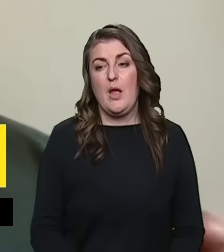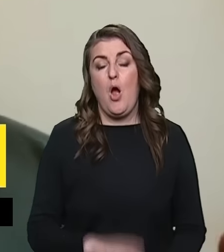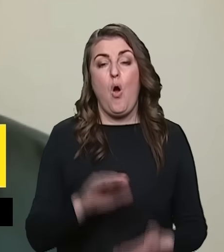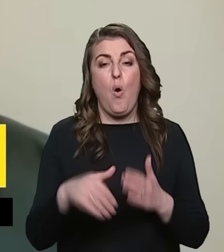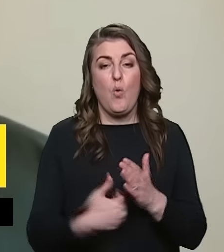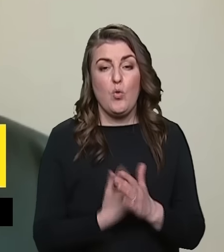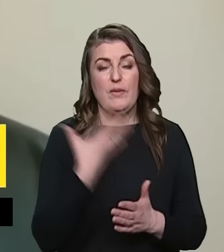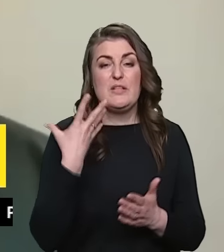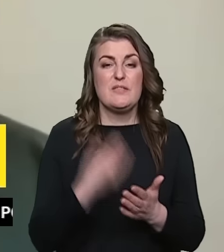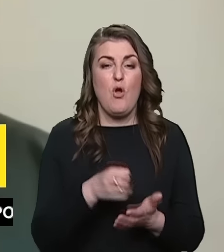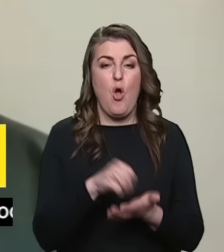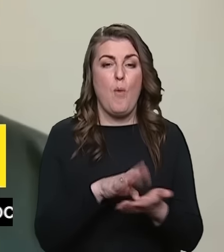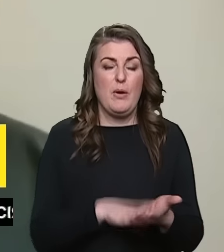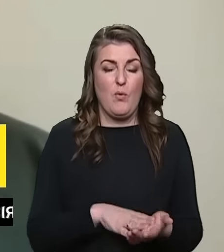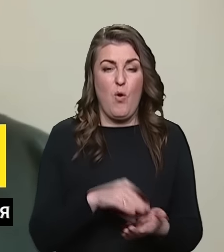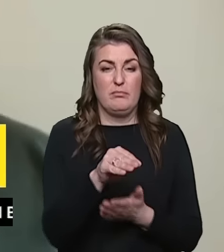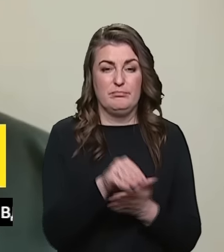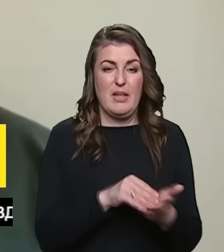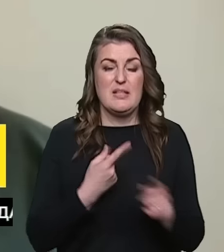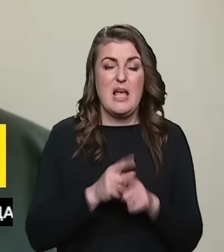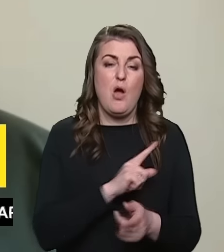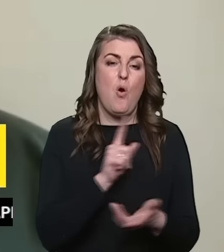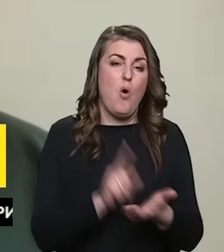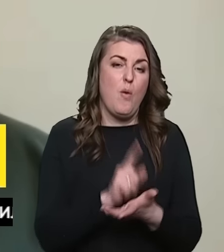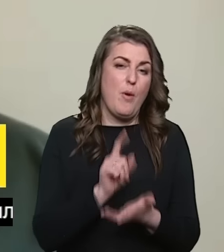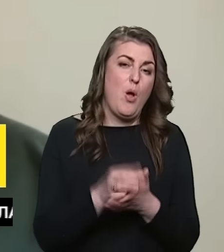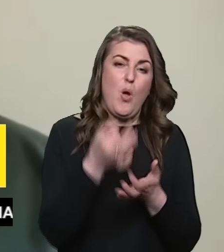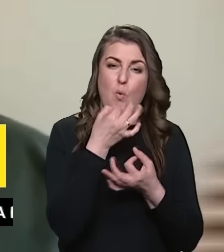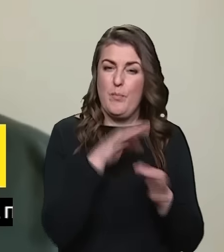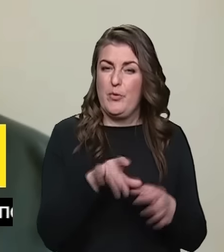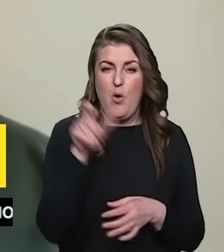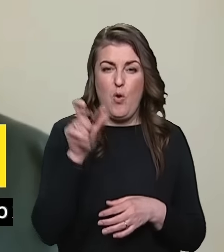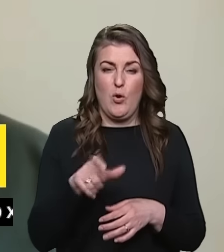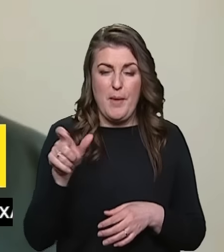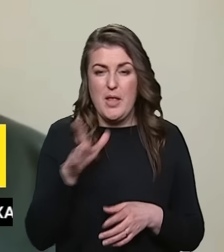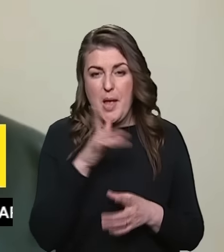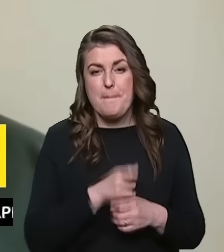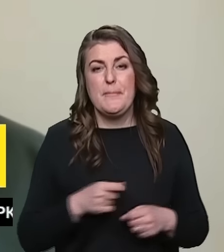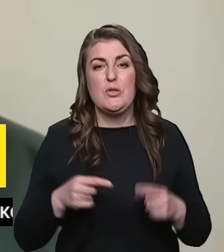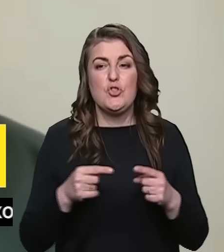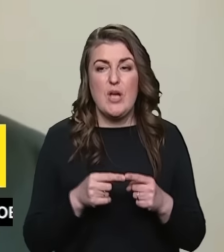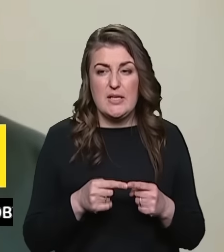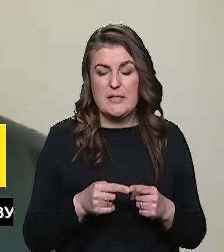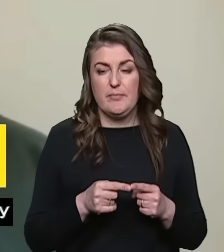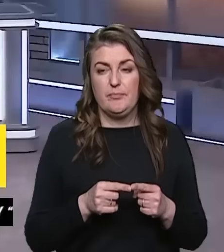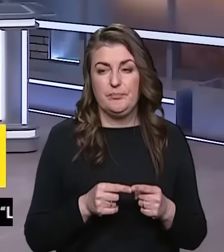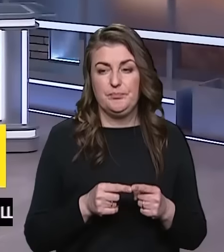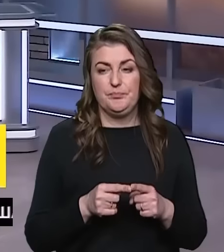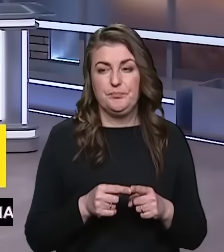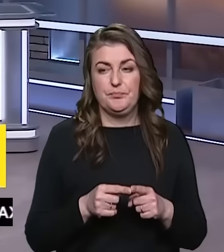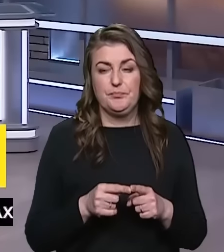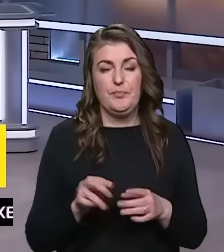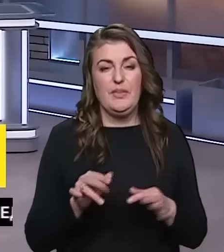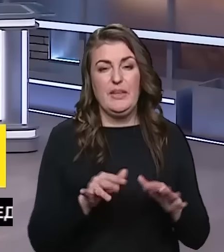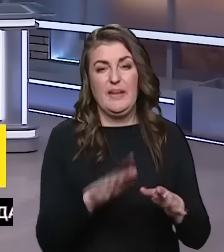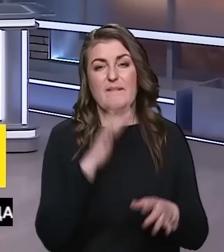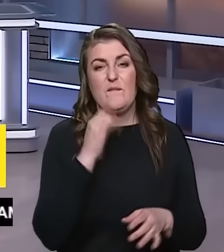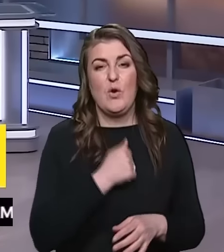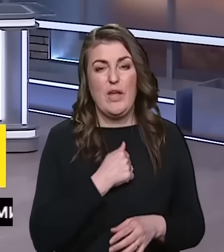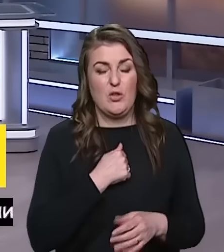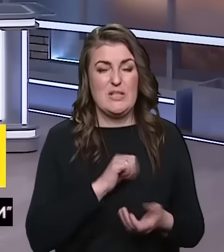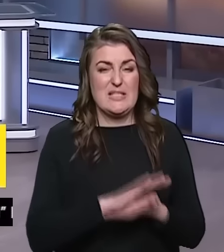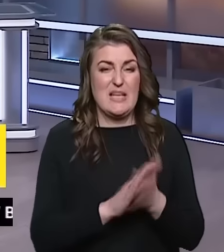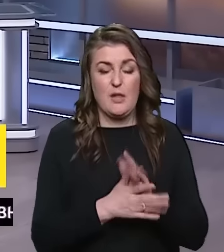Оновити свої облікові дані – це обов'язок будь-якого громадянина під час дій воєнного